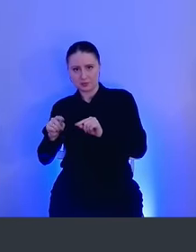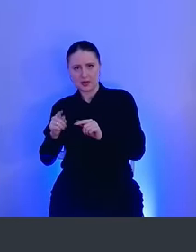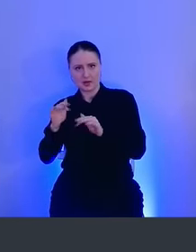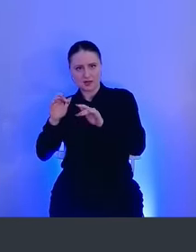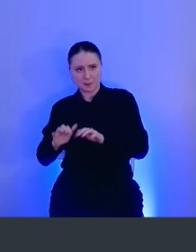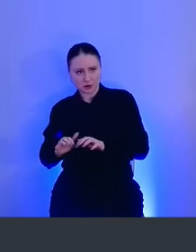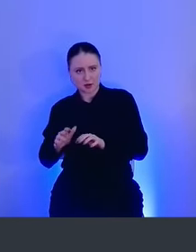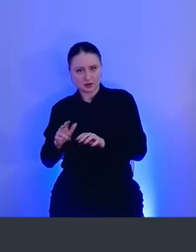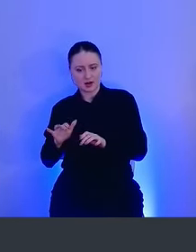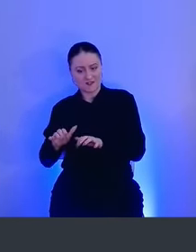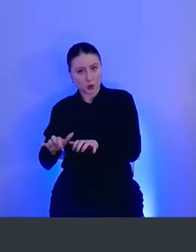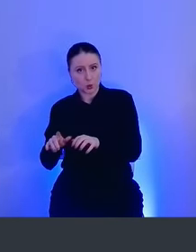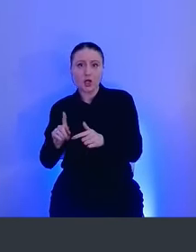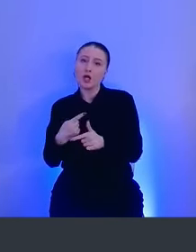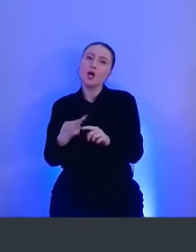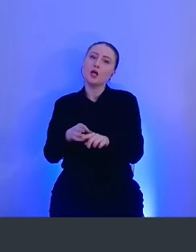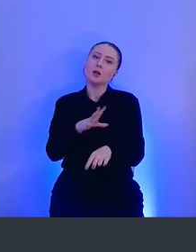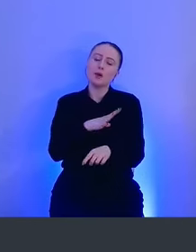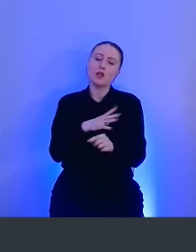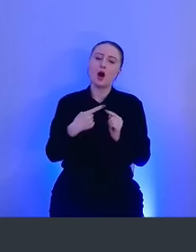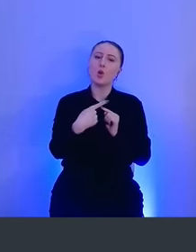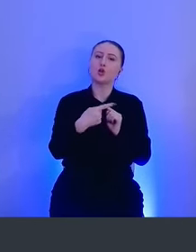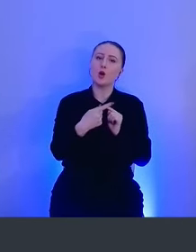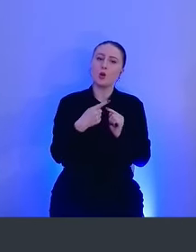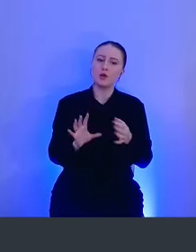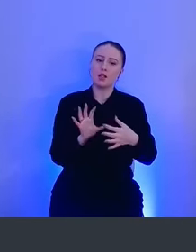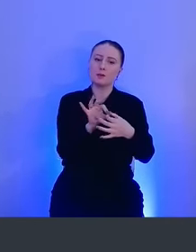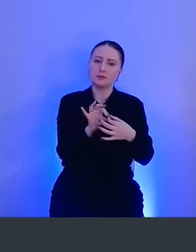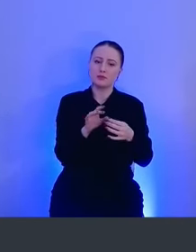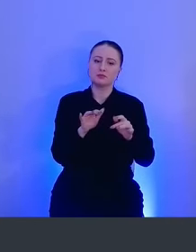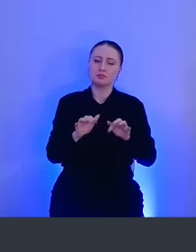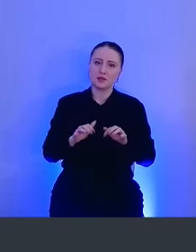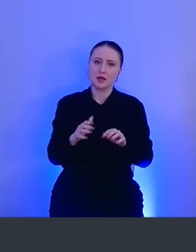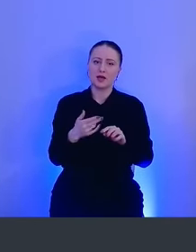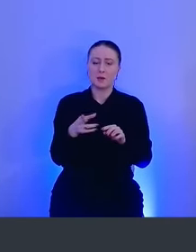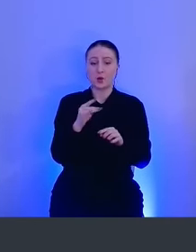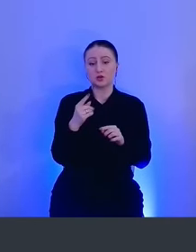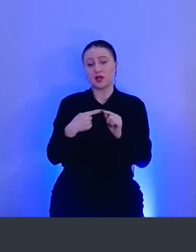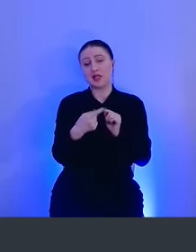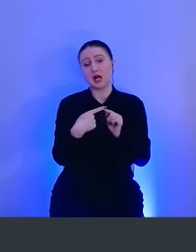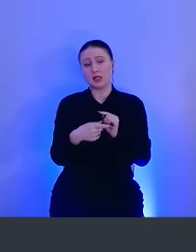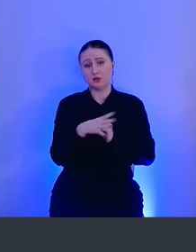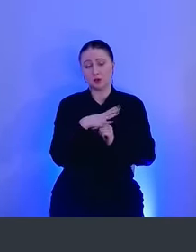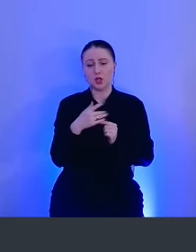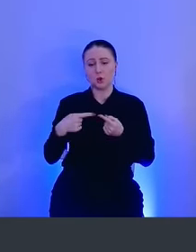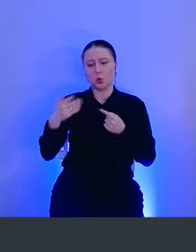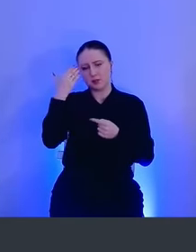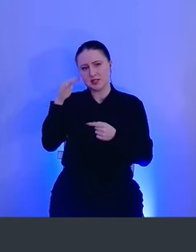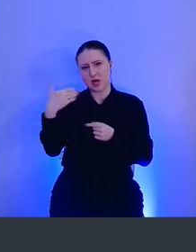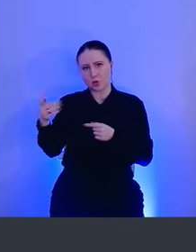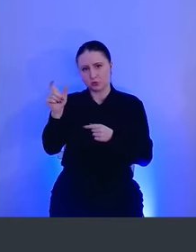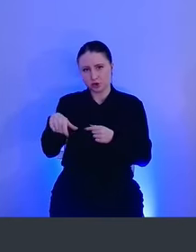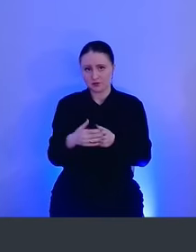напечатанной на клавиатуре. Либо же это была удаленная сессия, где все это происходило просто интерактивно каким-то другим сторонним